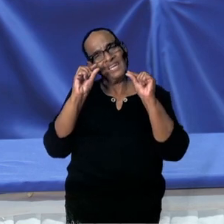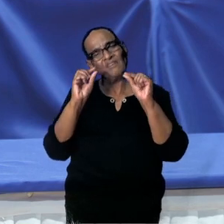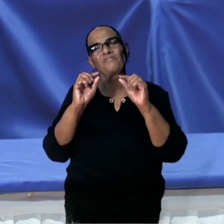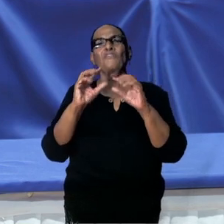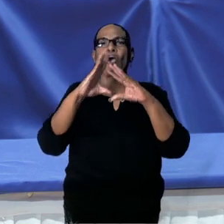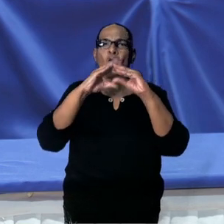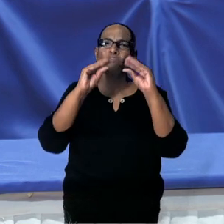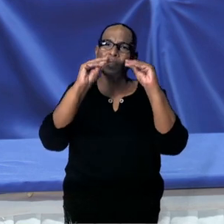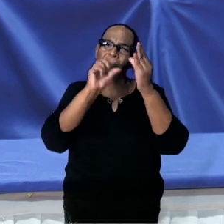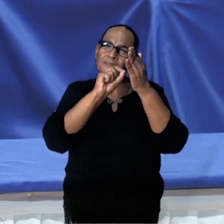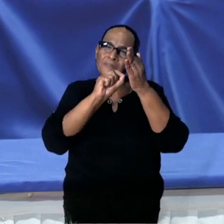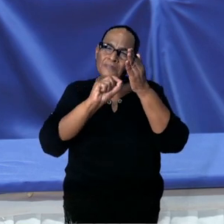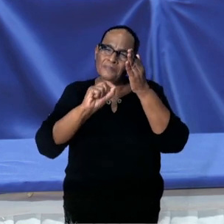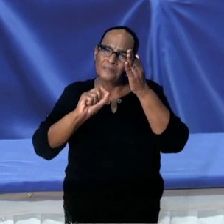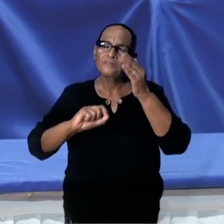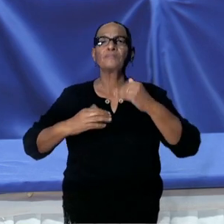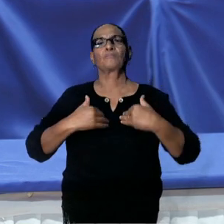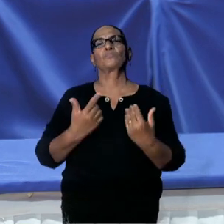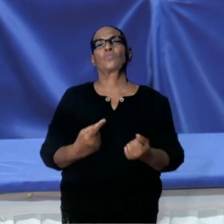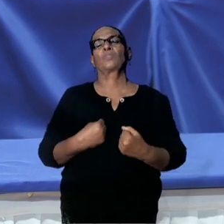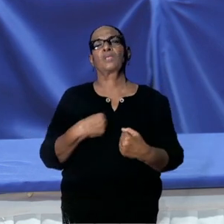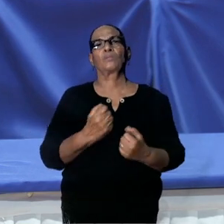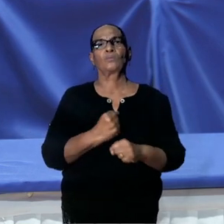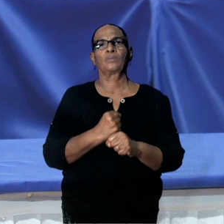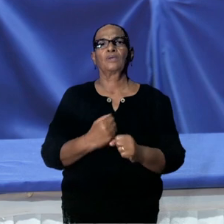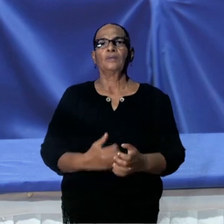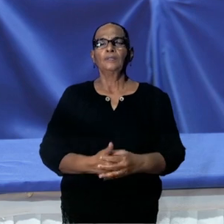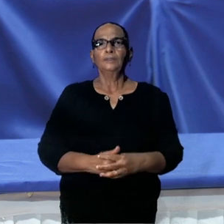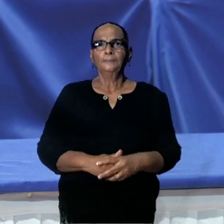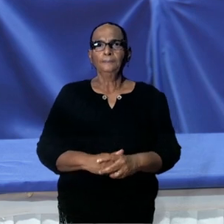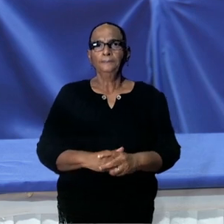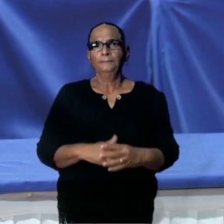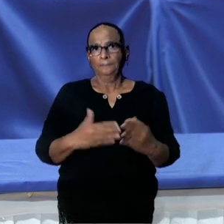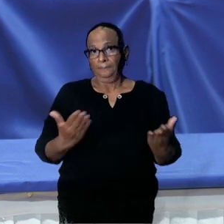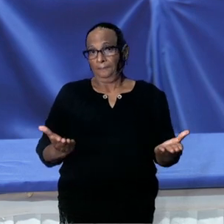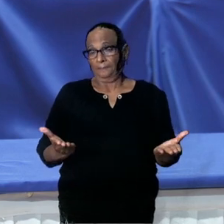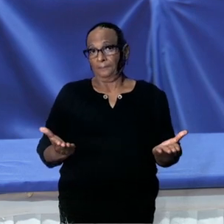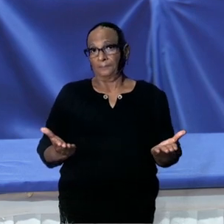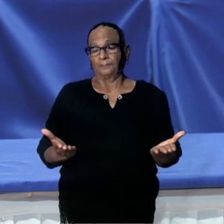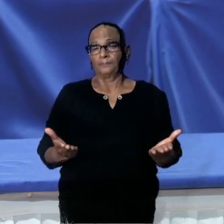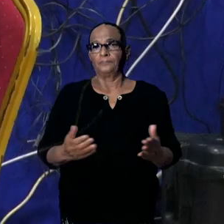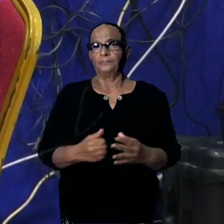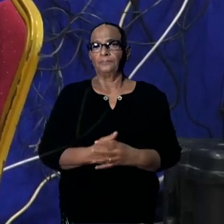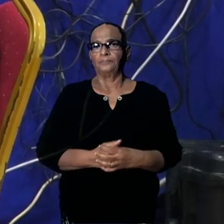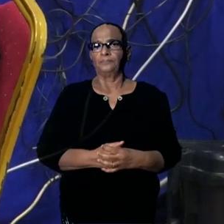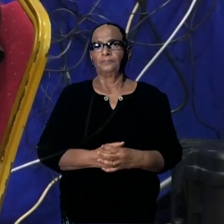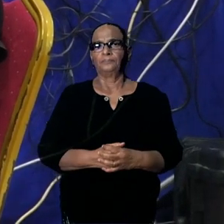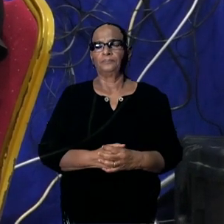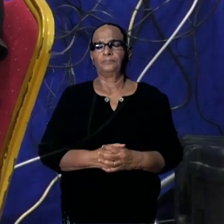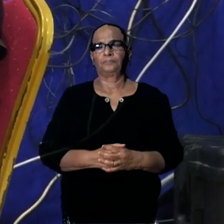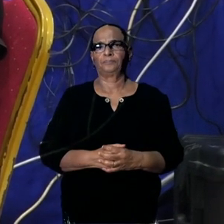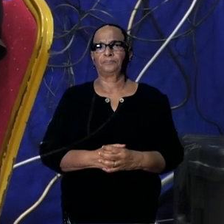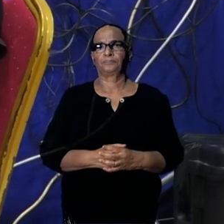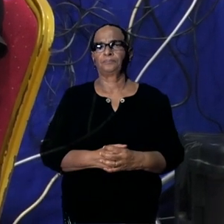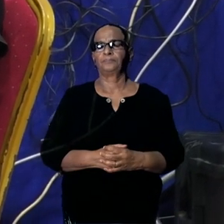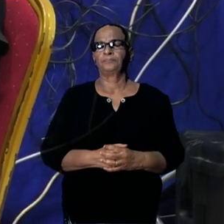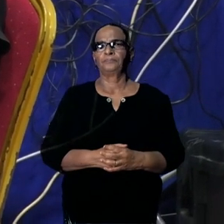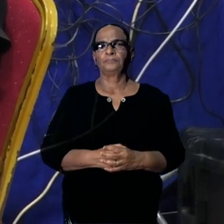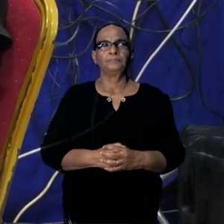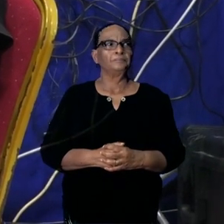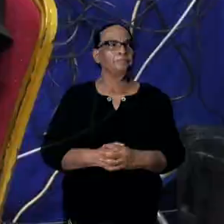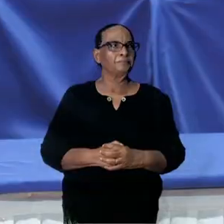maken om dat resterende deel te kunnen krijgen.